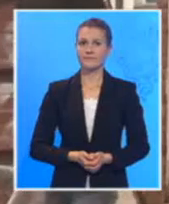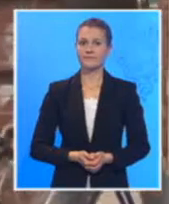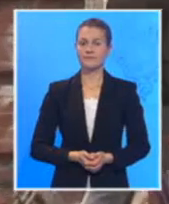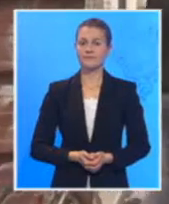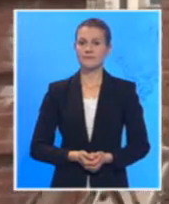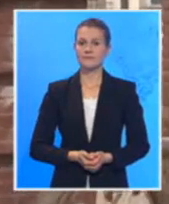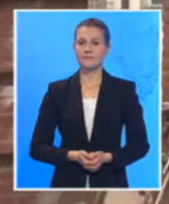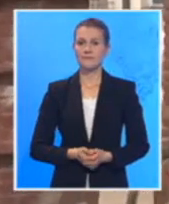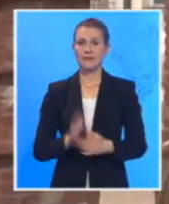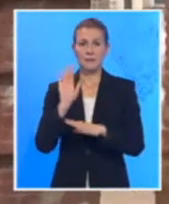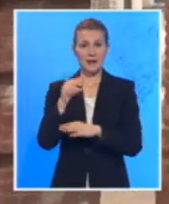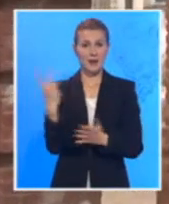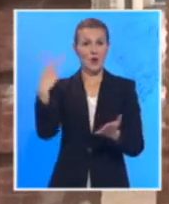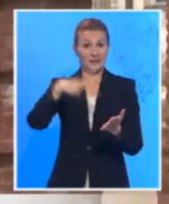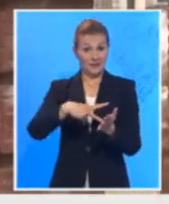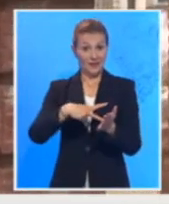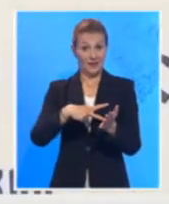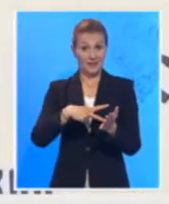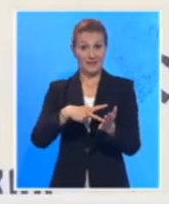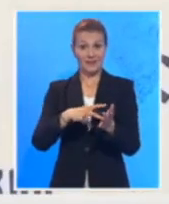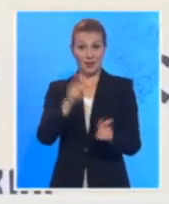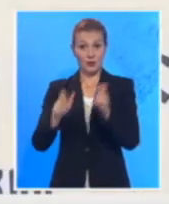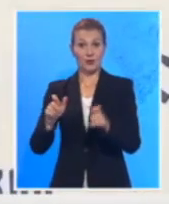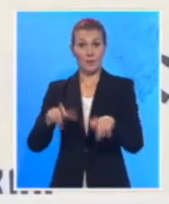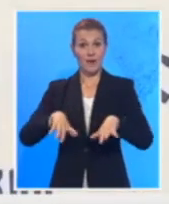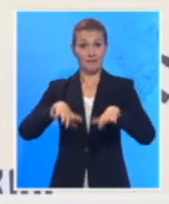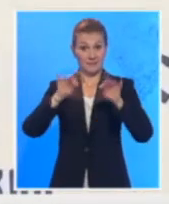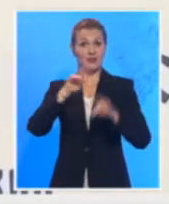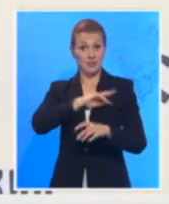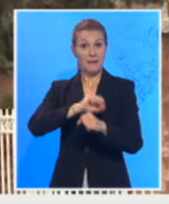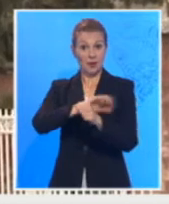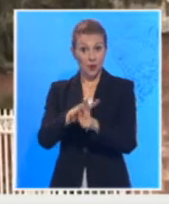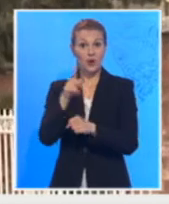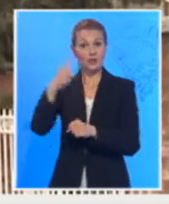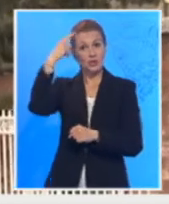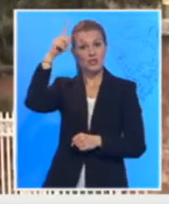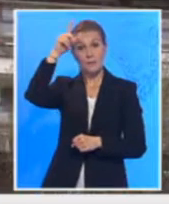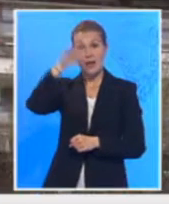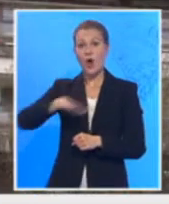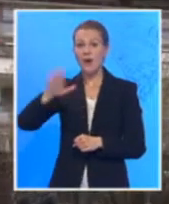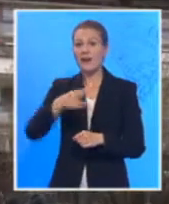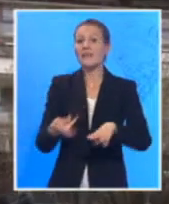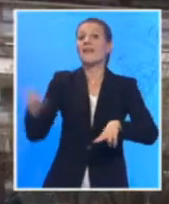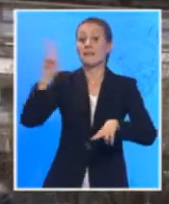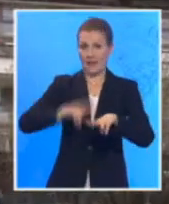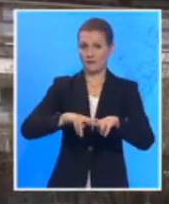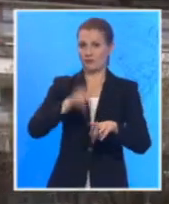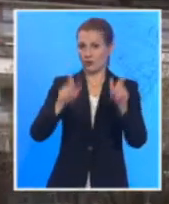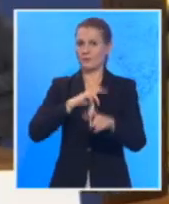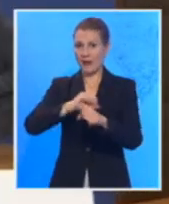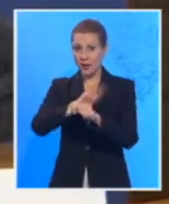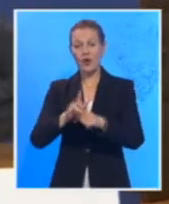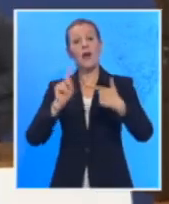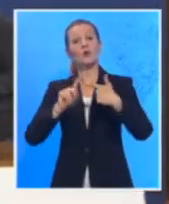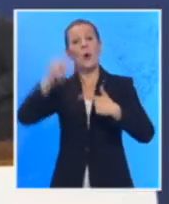Sa preko 2000 pozitivnih od početka epidemije, Beograd je grad sa najviše potvrđenih slučajeva do sada, a nakon njega sledi niš.